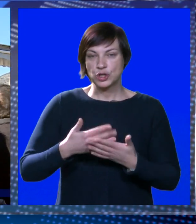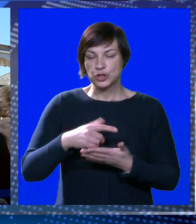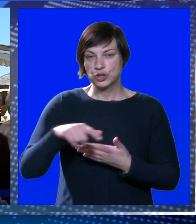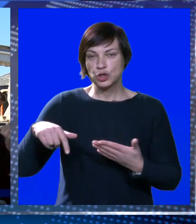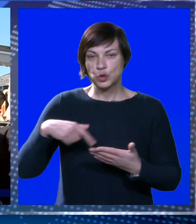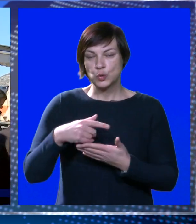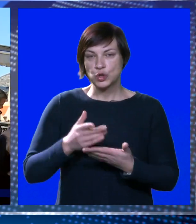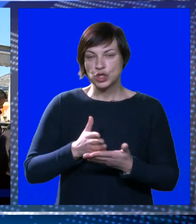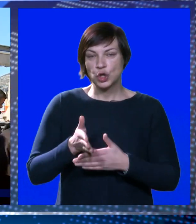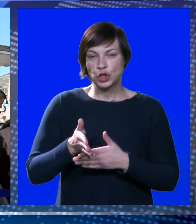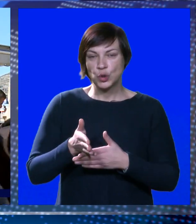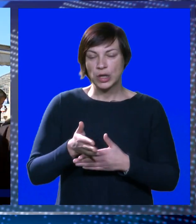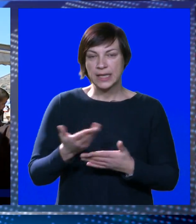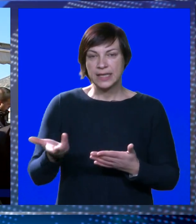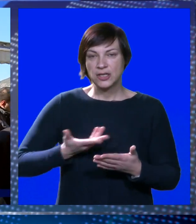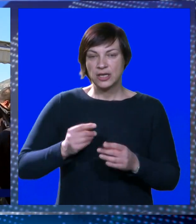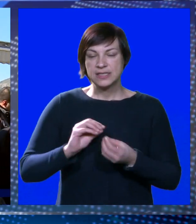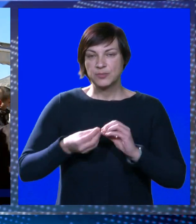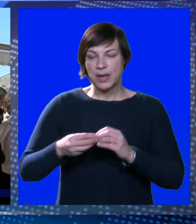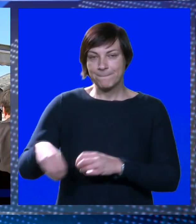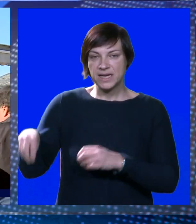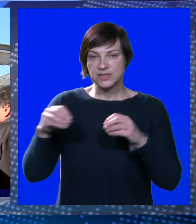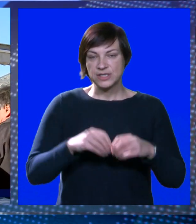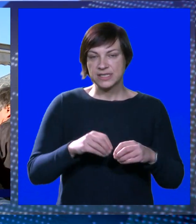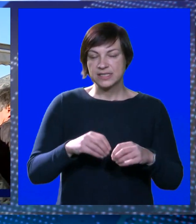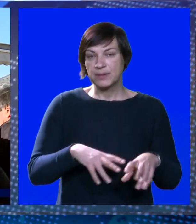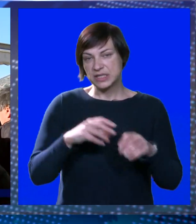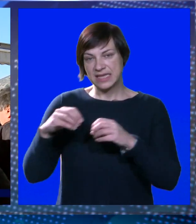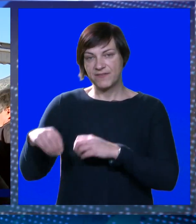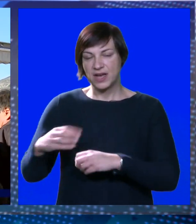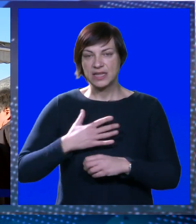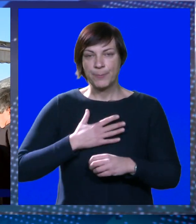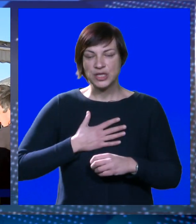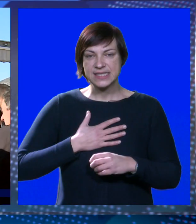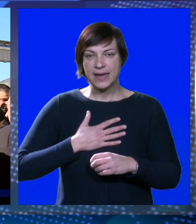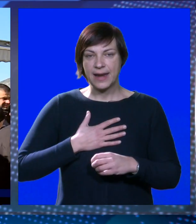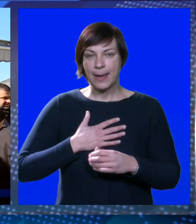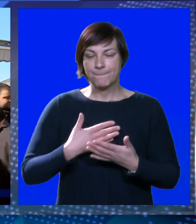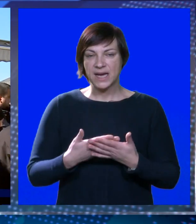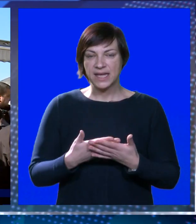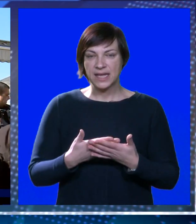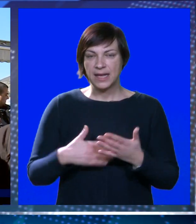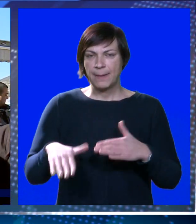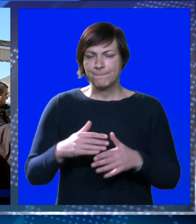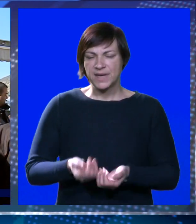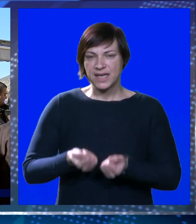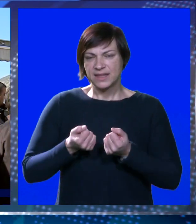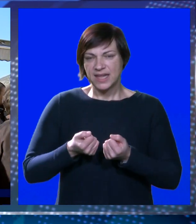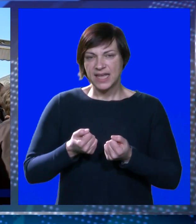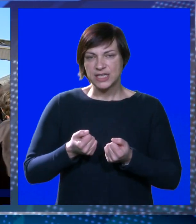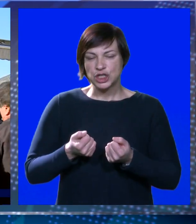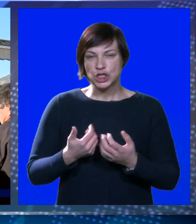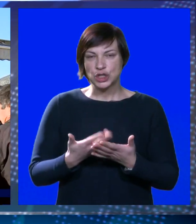što nama odgovara, jer oni dolazimo na placu, iskrcamo i vratimo se na se. Nama je prekomplicirano,